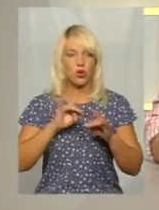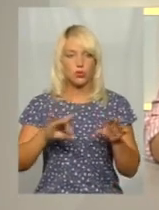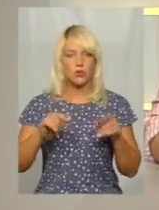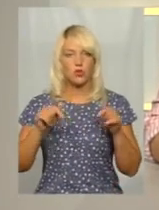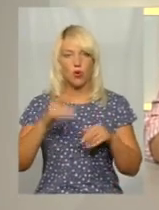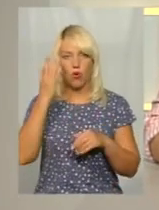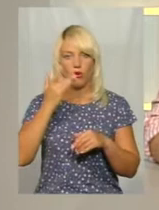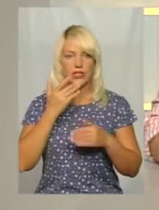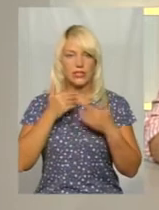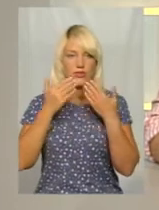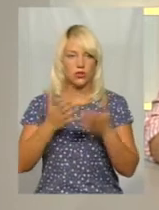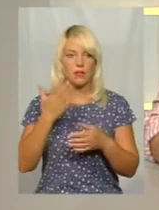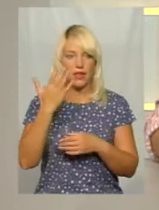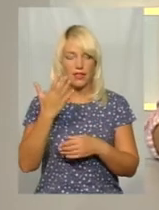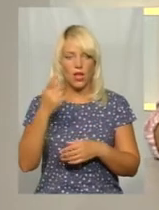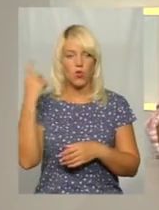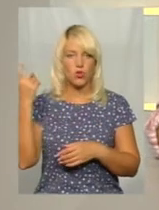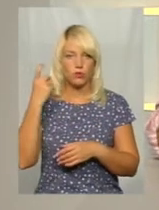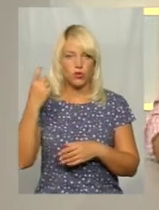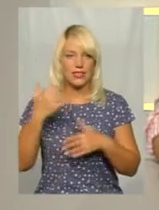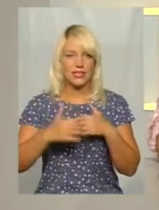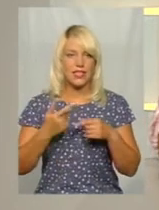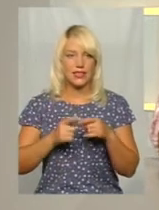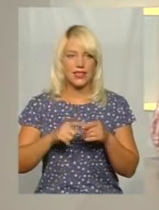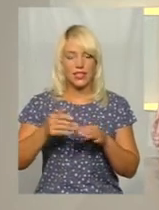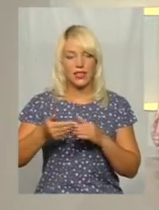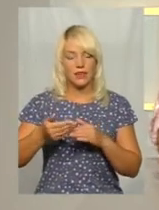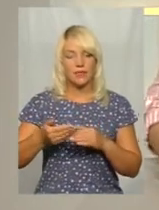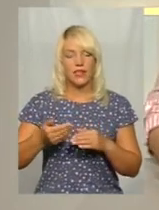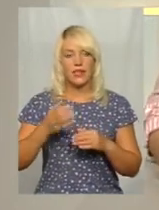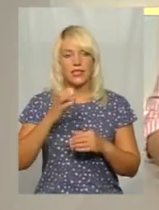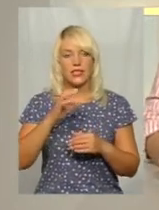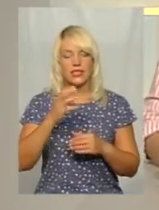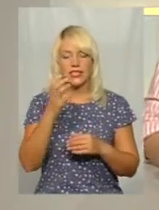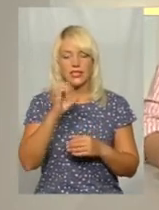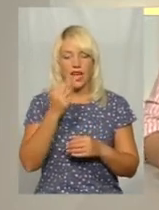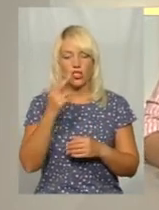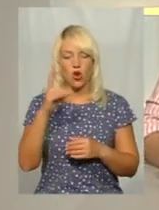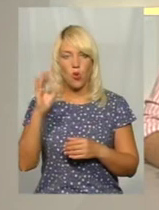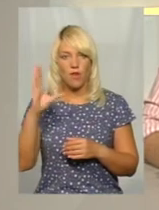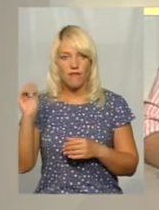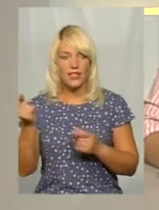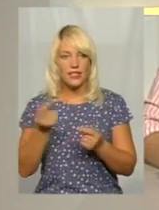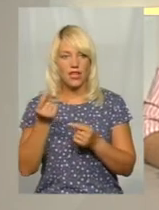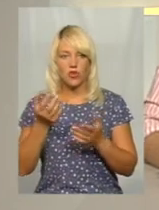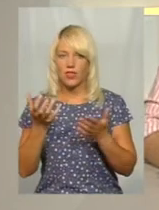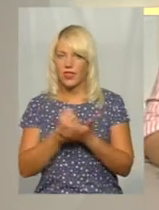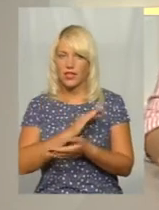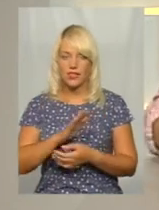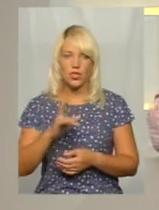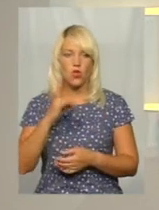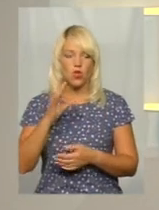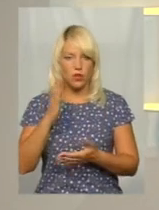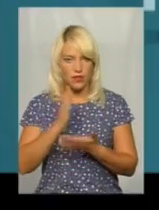звернулися із п'яти господарств, серед них і вище згаданого. Сашкових зерен не виявили, але є але. Давайте